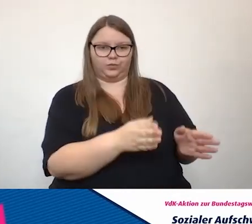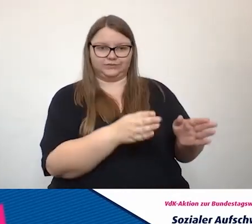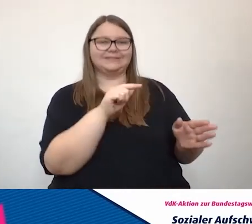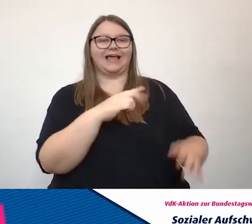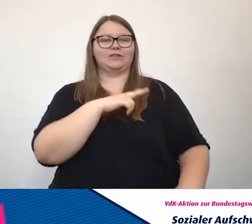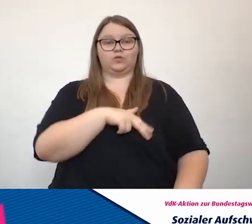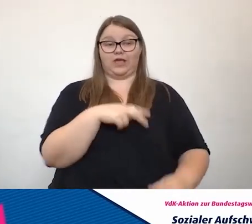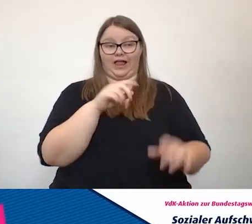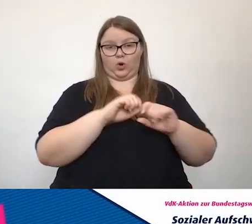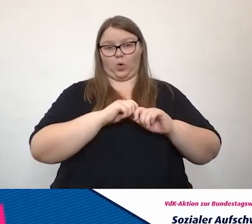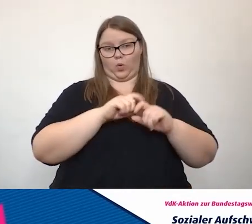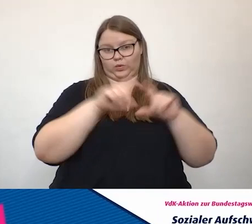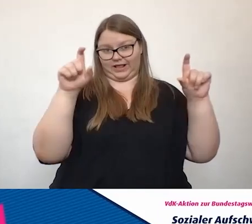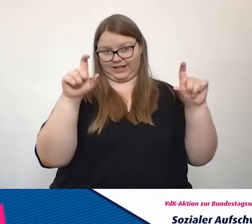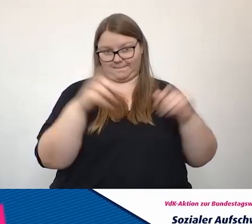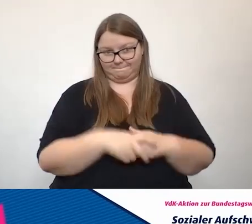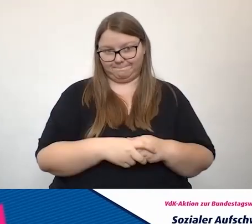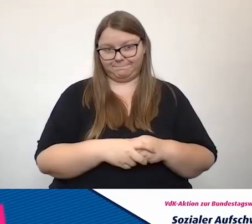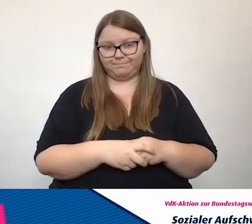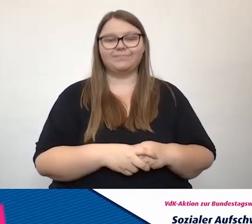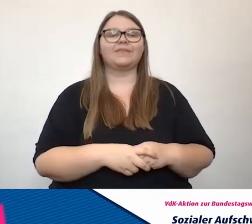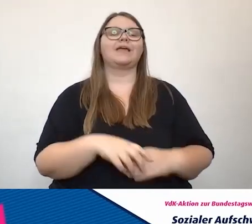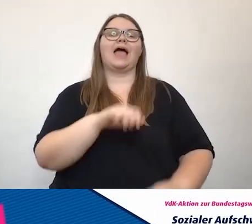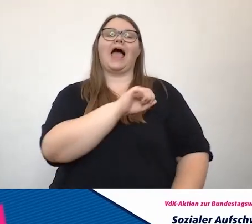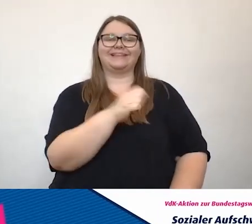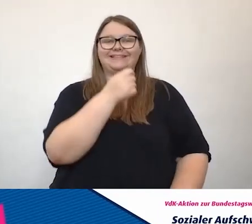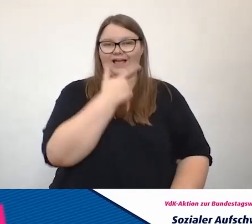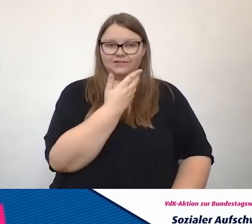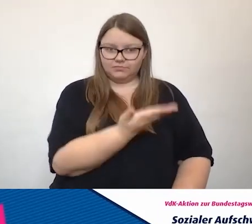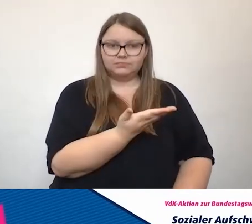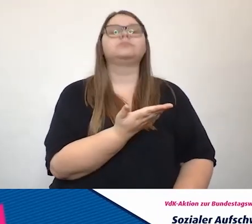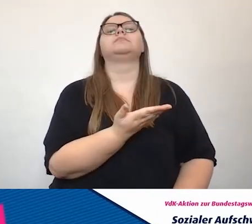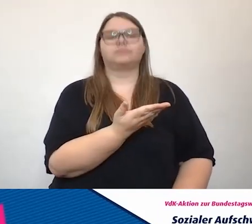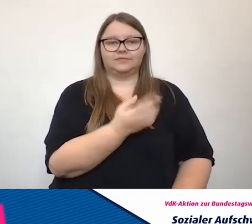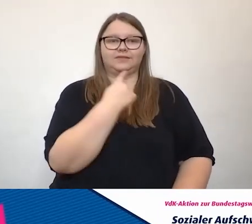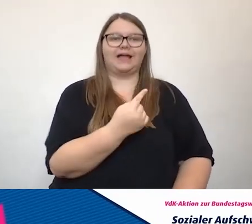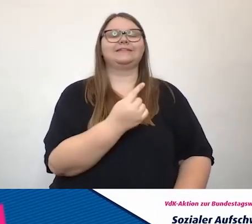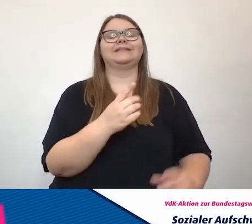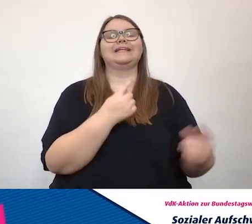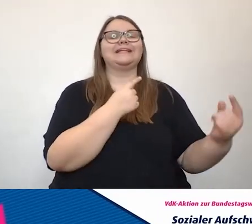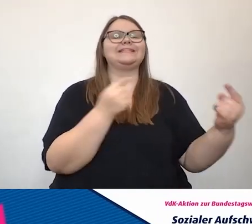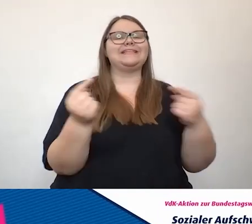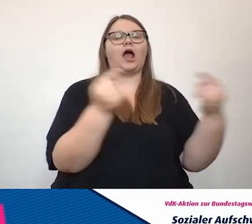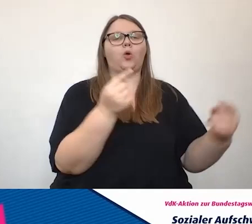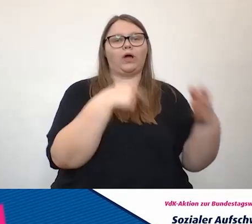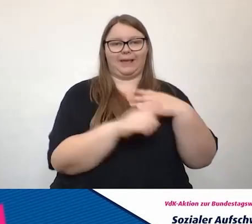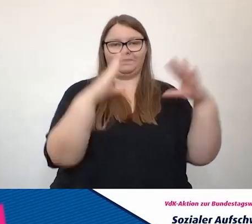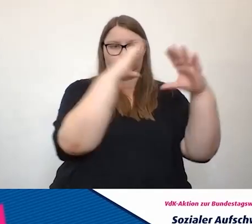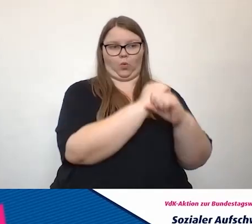Sozialunternehmen. Und Andreas Heinecke ist im Grunde bekannt dafür geworden, dass er den Dialog im Dunkeln aufgebaut hat. Und